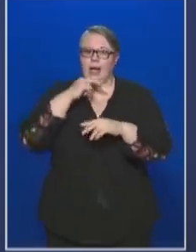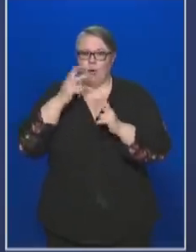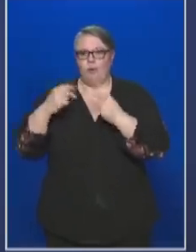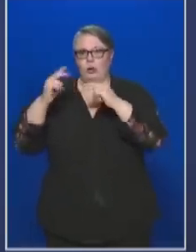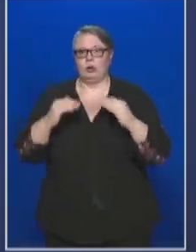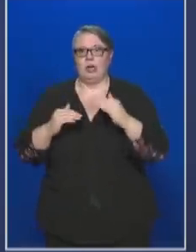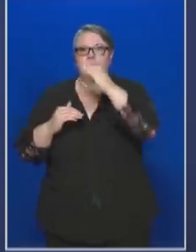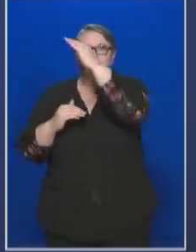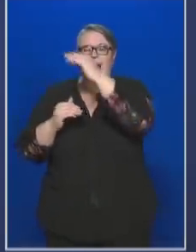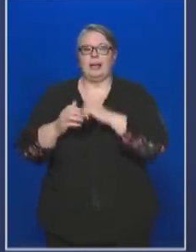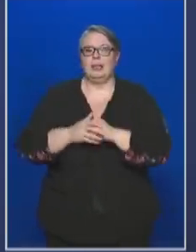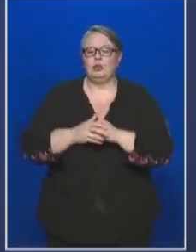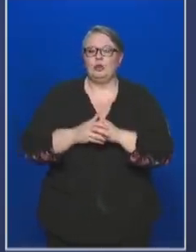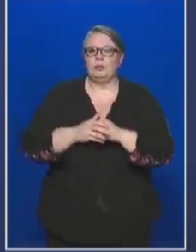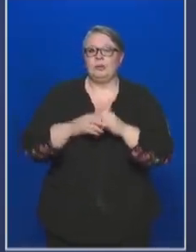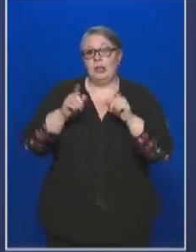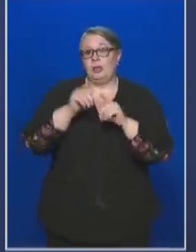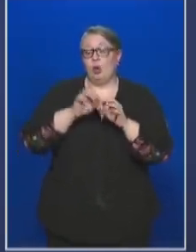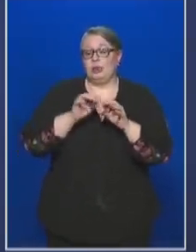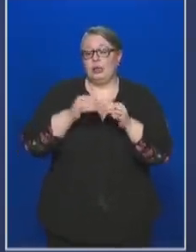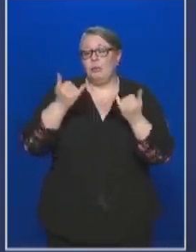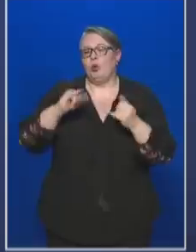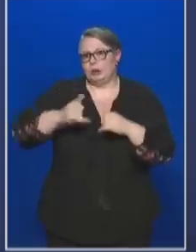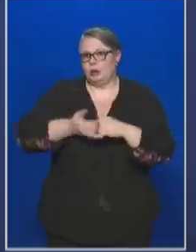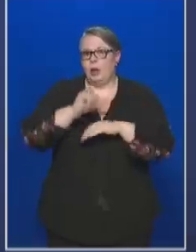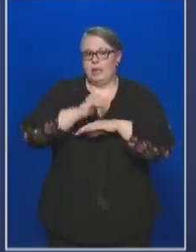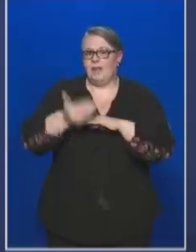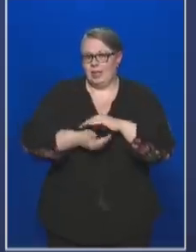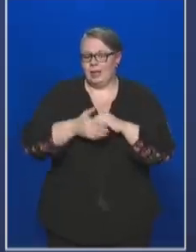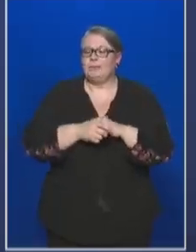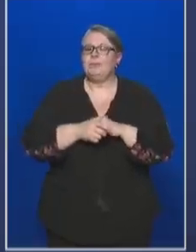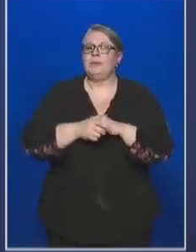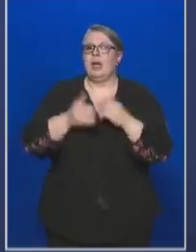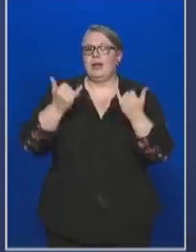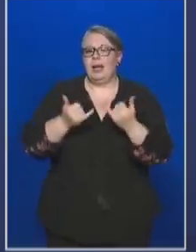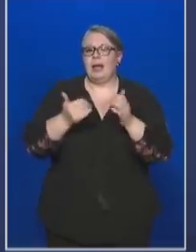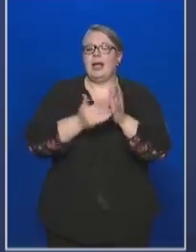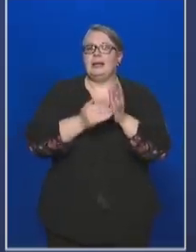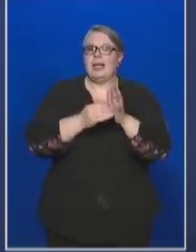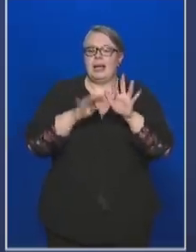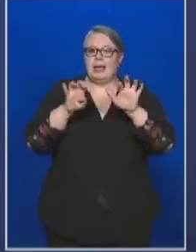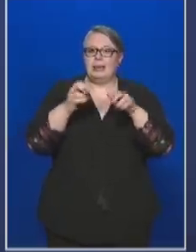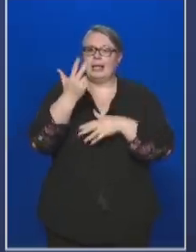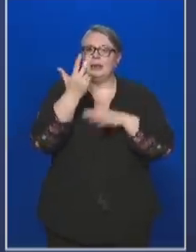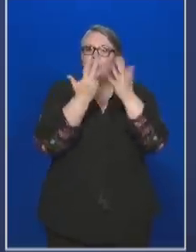folytatódik az emelkedés. Így történt ez most a hétvégén is. Jelenleg 1984